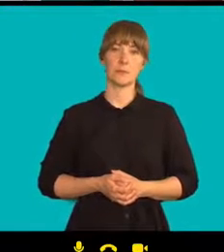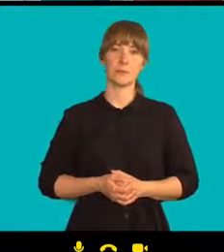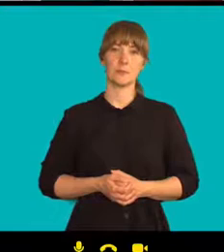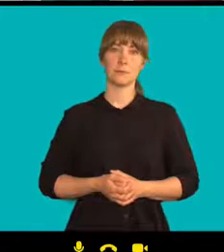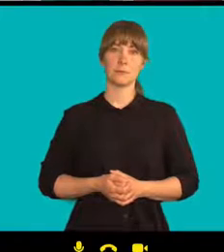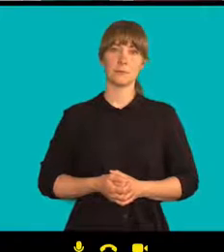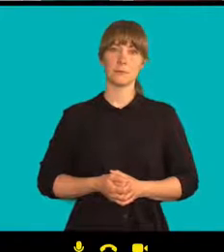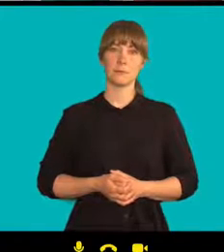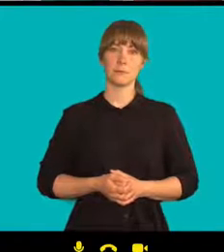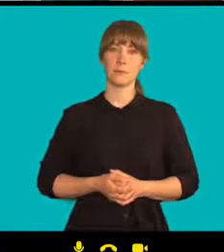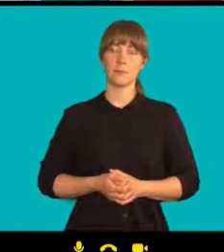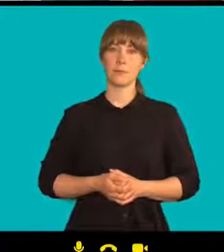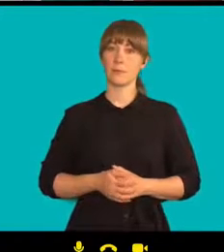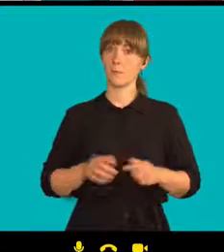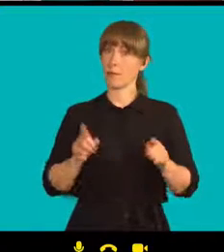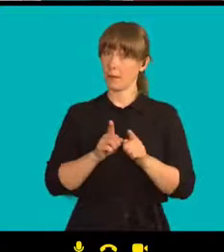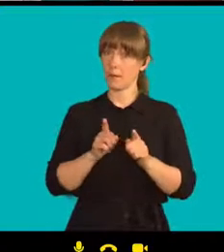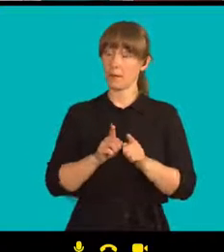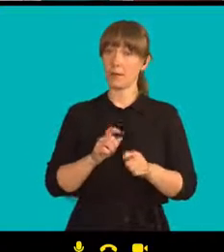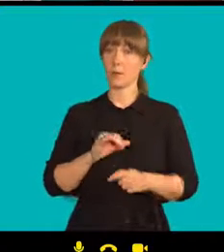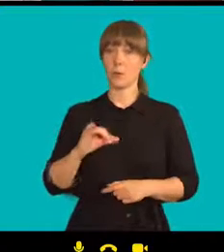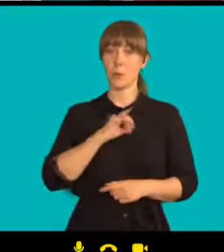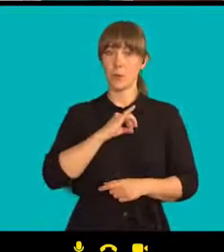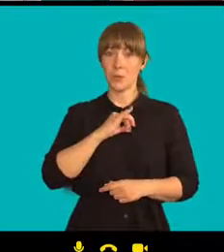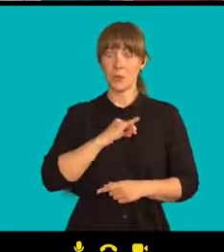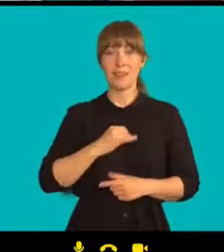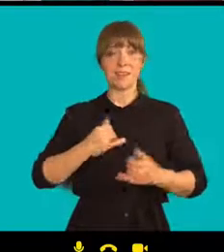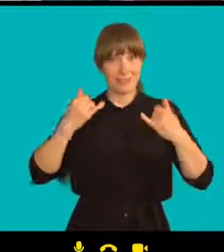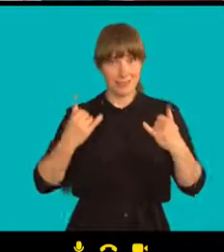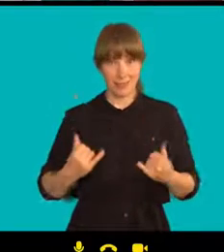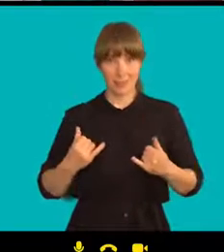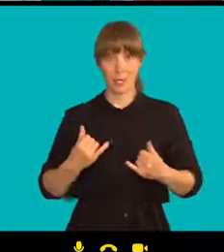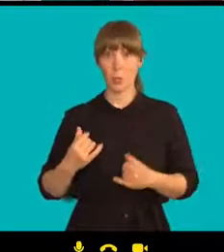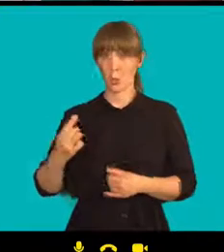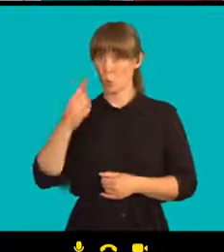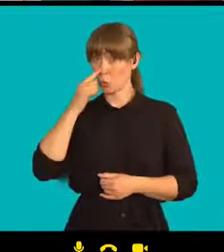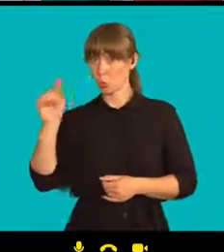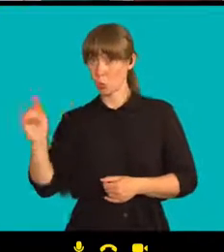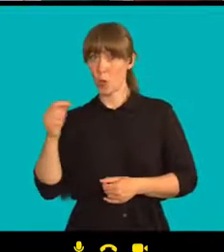Zajímavé je, že teď Rusko a Bělorusko